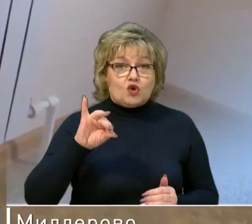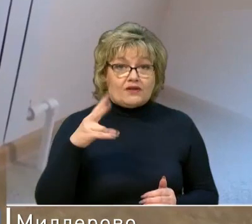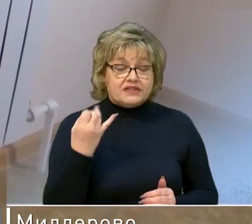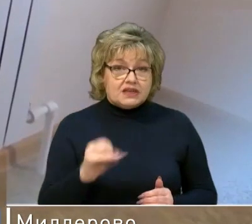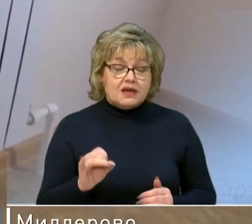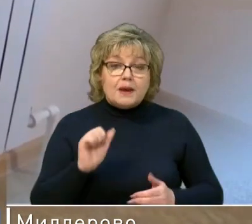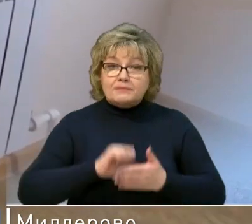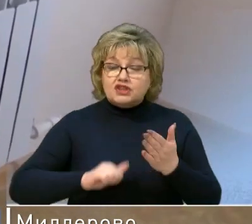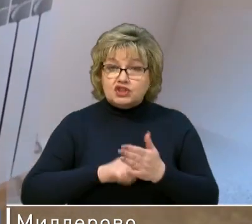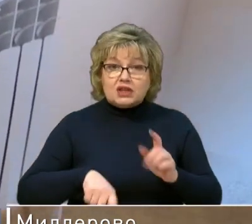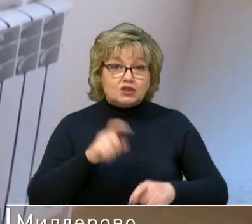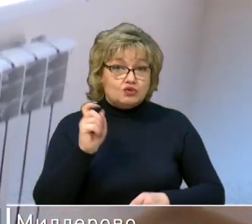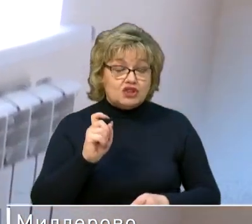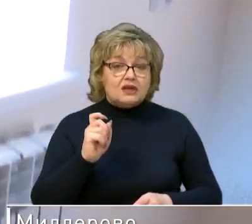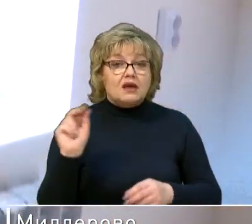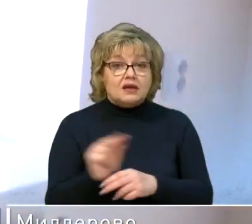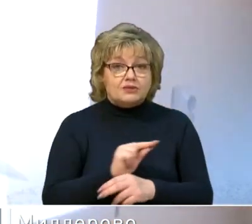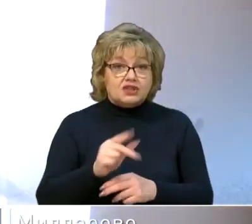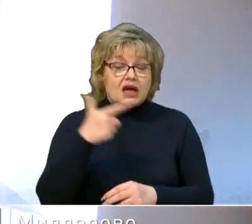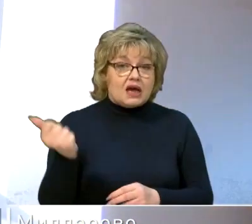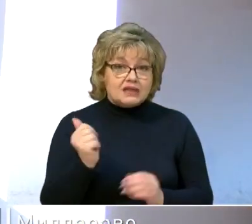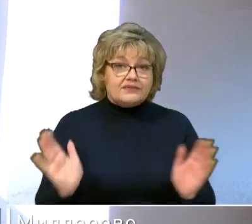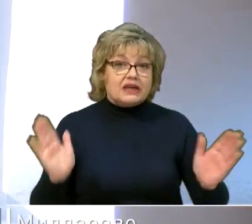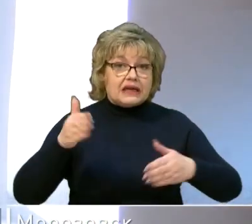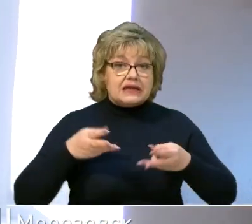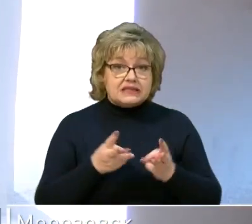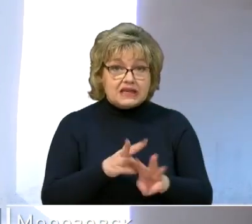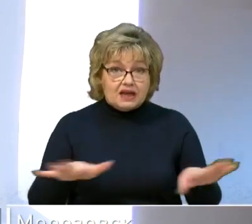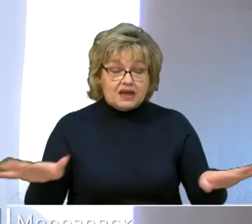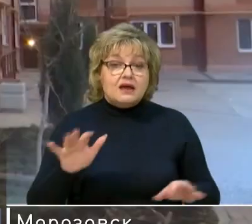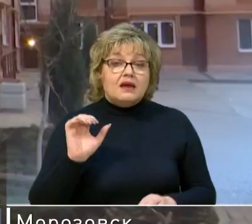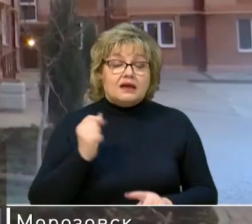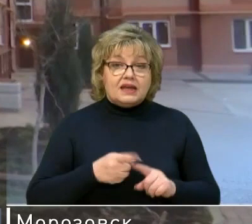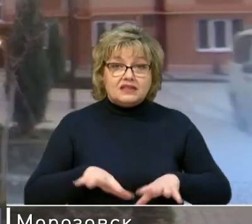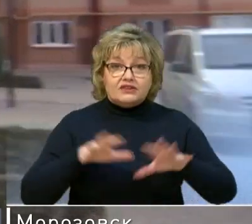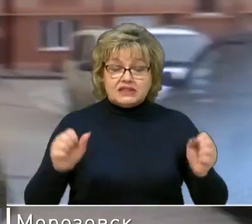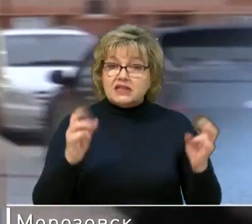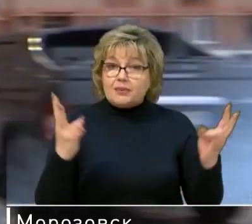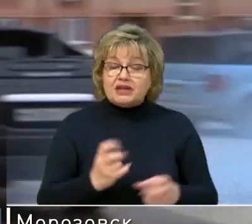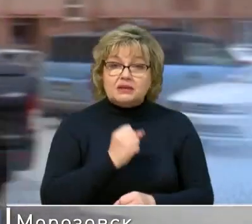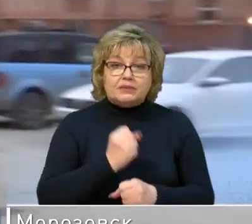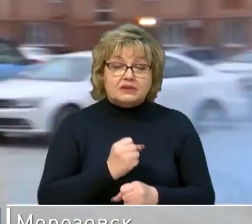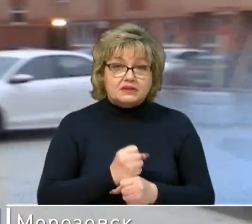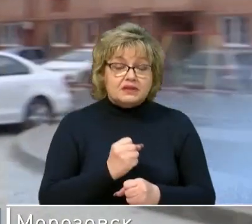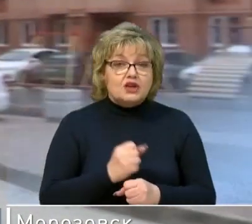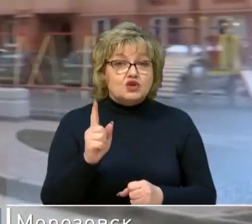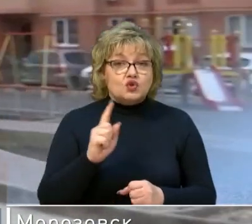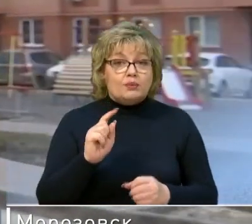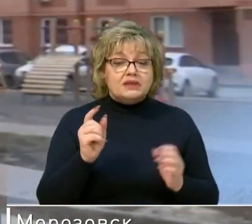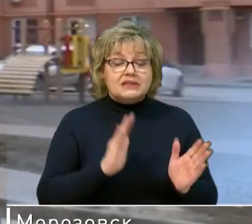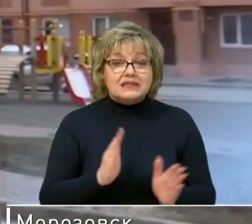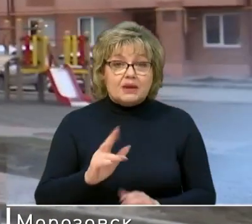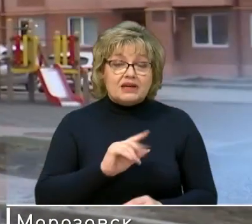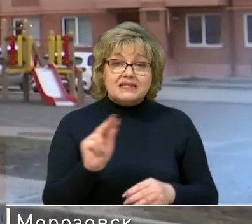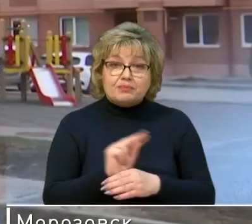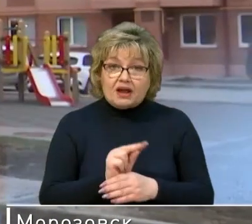отключения – необходимость ремонта газовой котельной. По информации городских властей, эти работы необходимы для того, чтобы система исправно